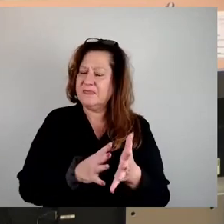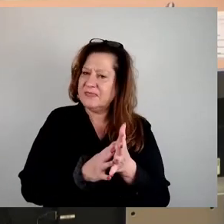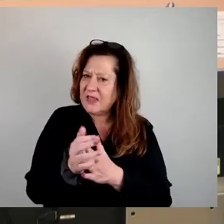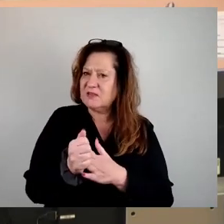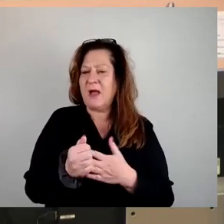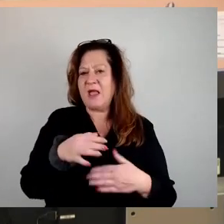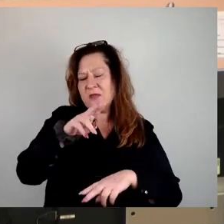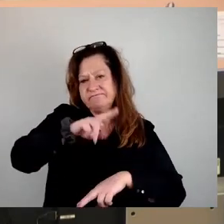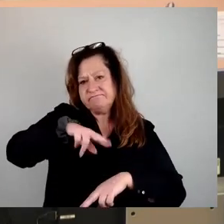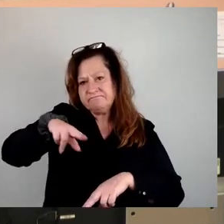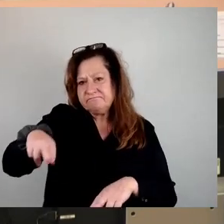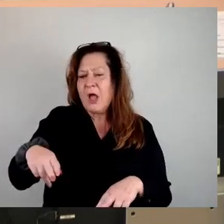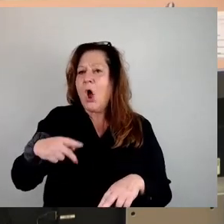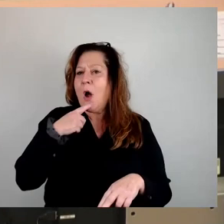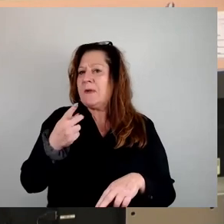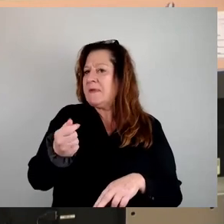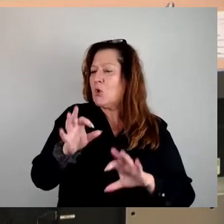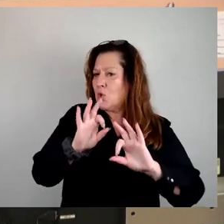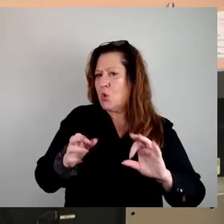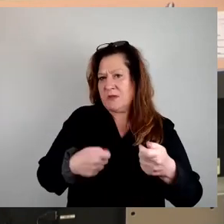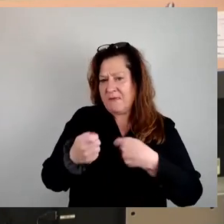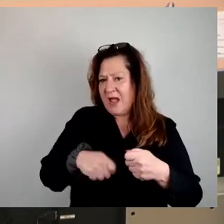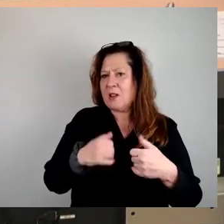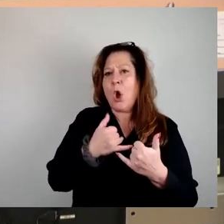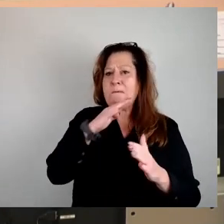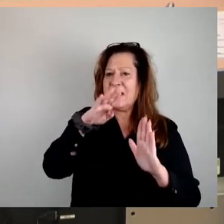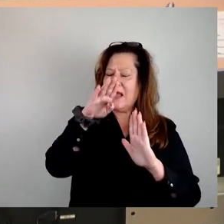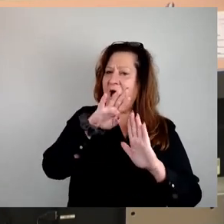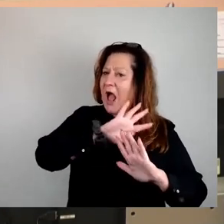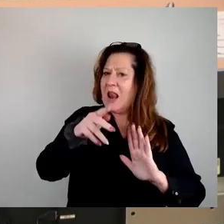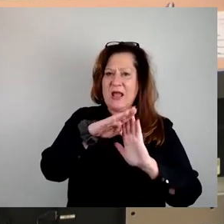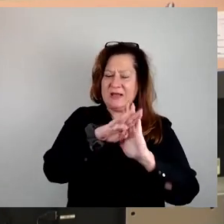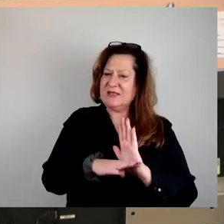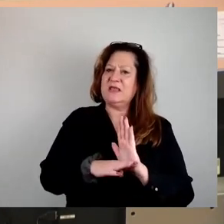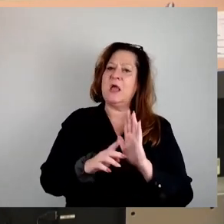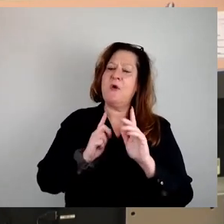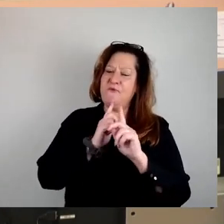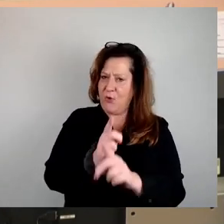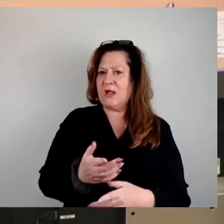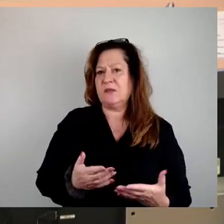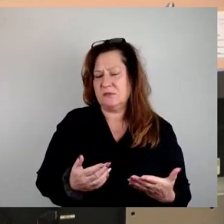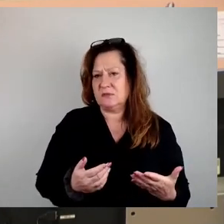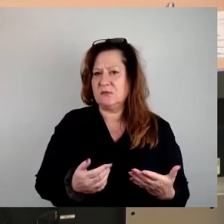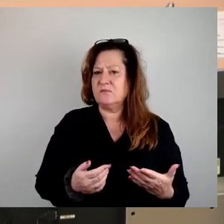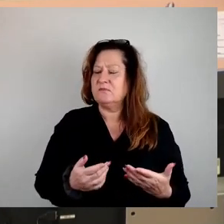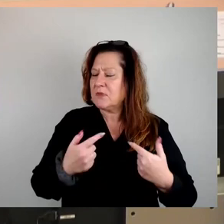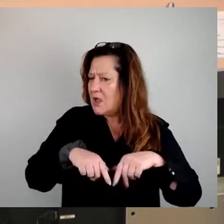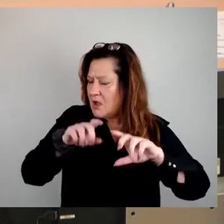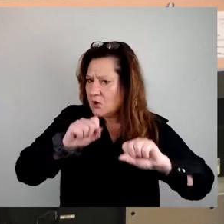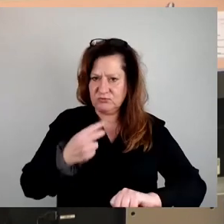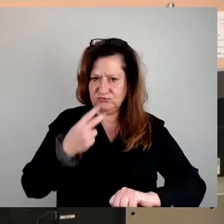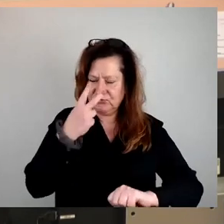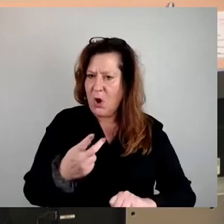ob die Mieter gut behandelt werden, ob dort Gesetzmäßigkeiten eingehalten werden. Wir können sehen, ob dort